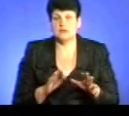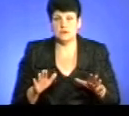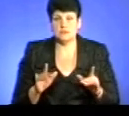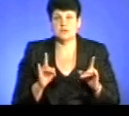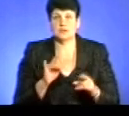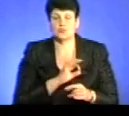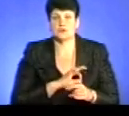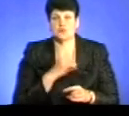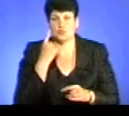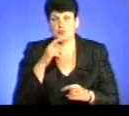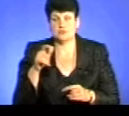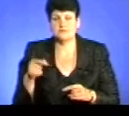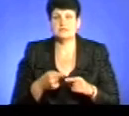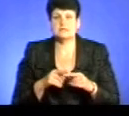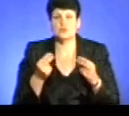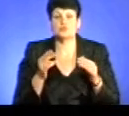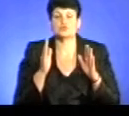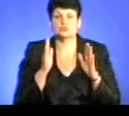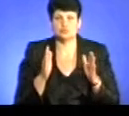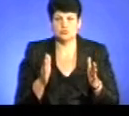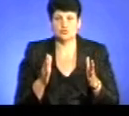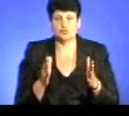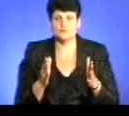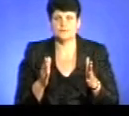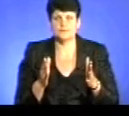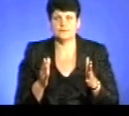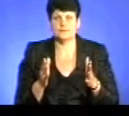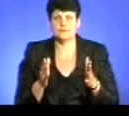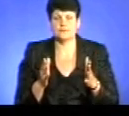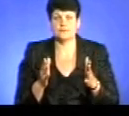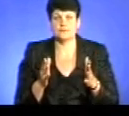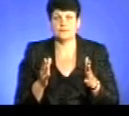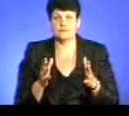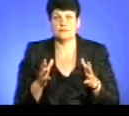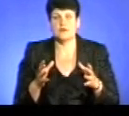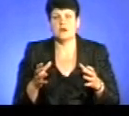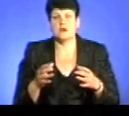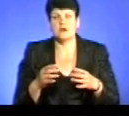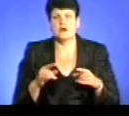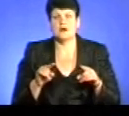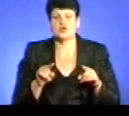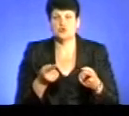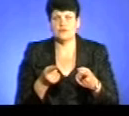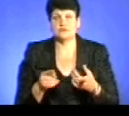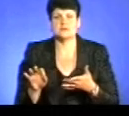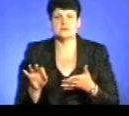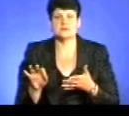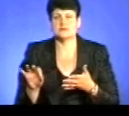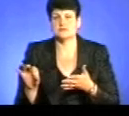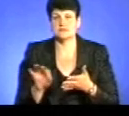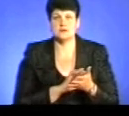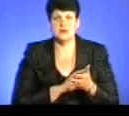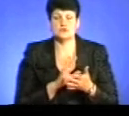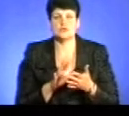юридичних осіб. Ці кошти будуть арештовуватись автоматично, буде направлятися повідомлення державного виконавцю, він